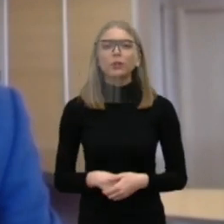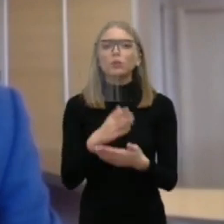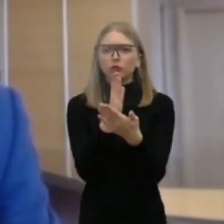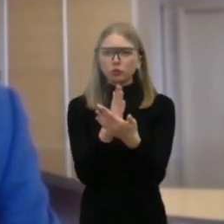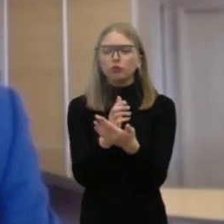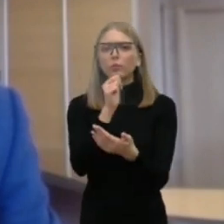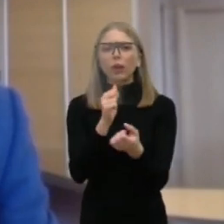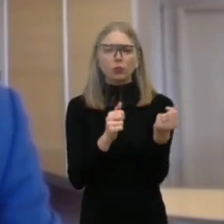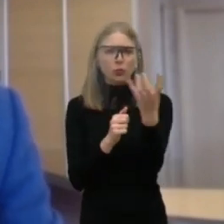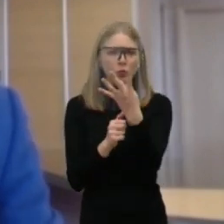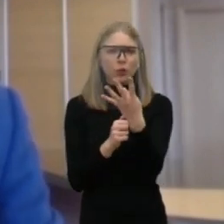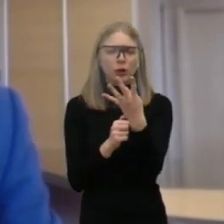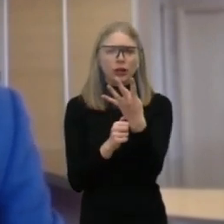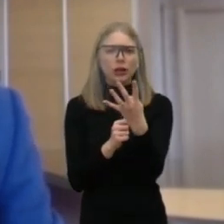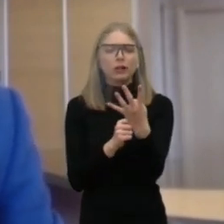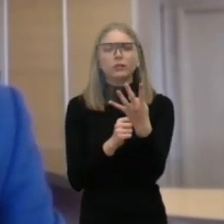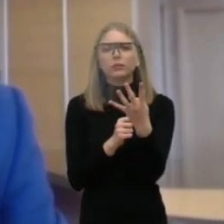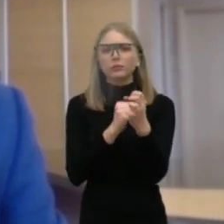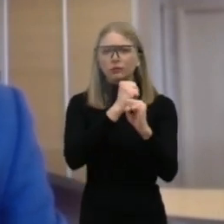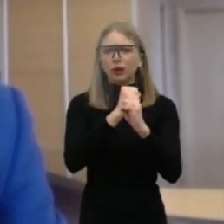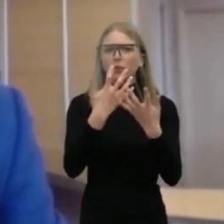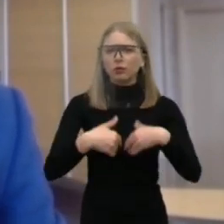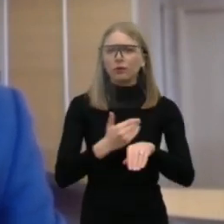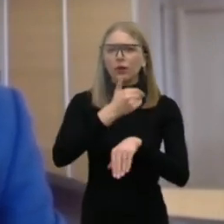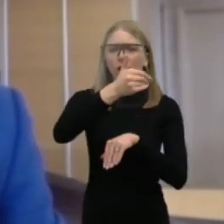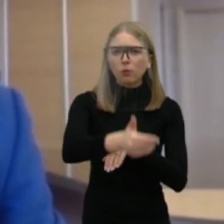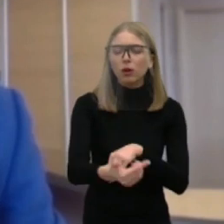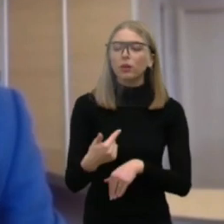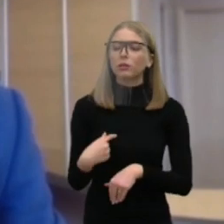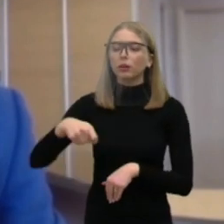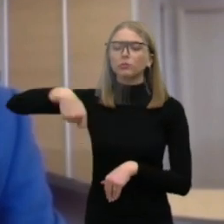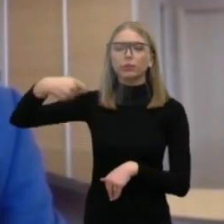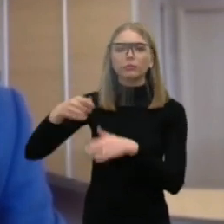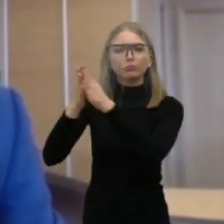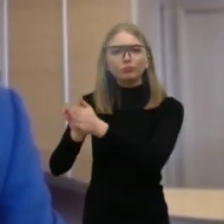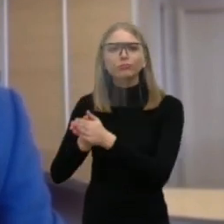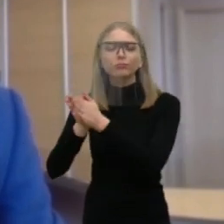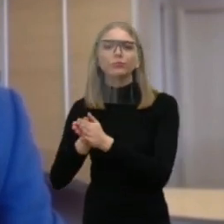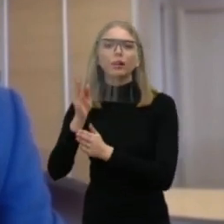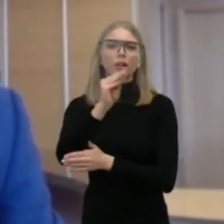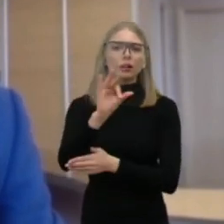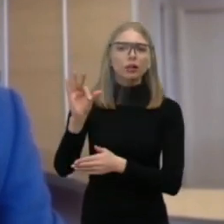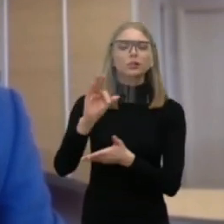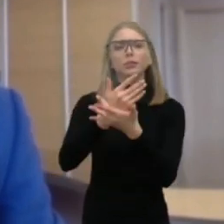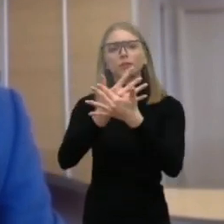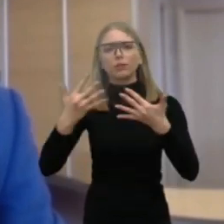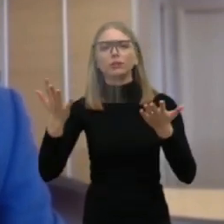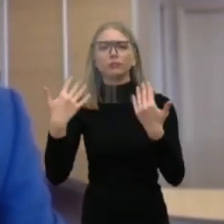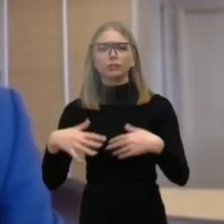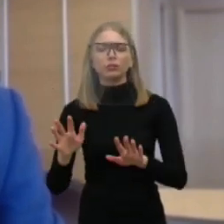Tad ir savo ruošto aš labai prašiau prezidento įvairiuose ES formatuose